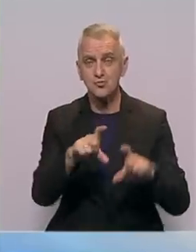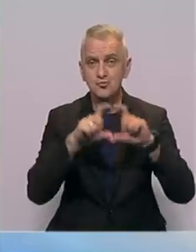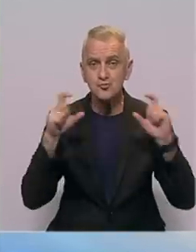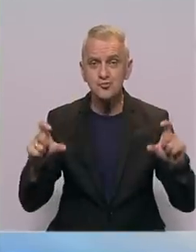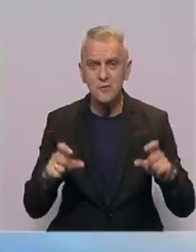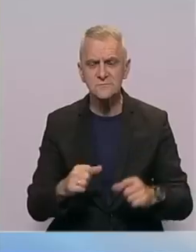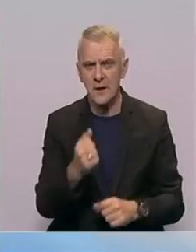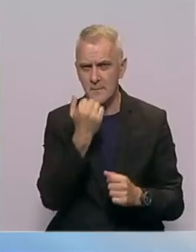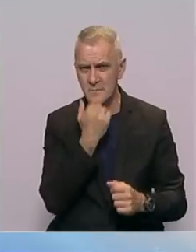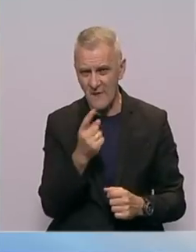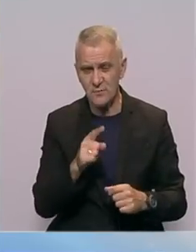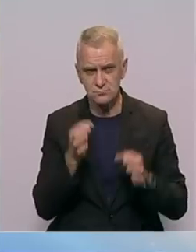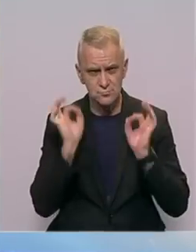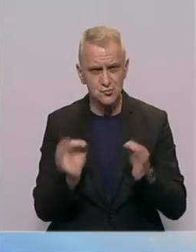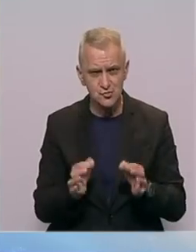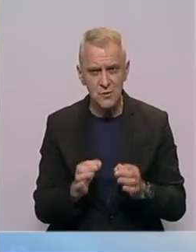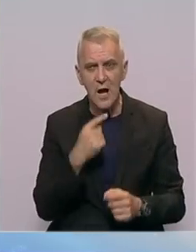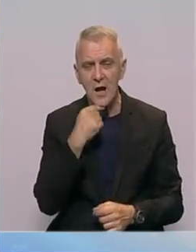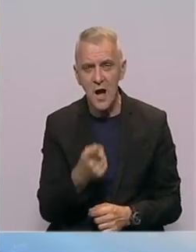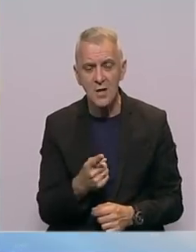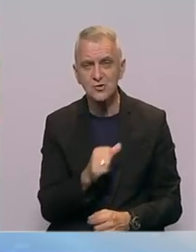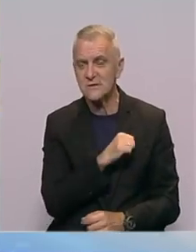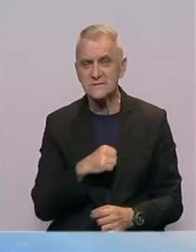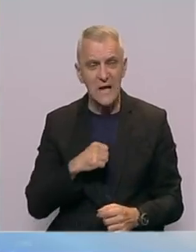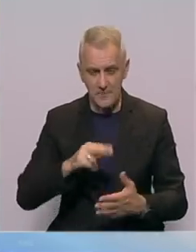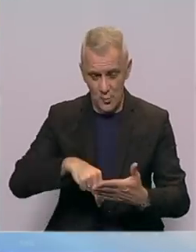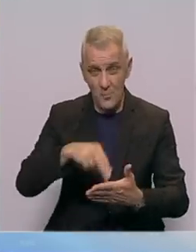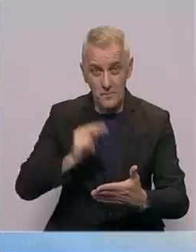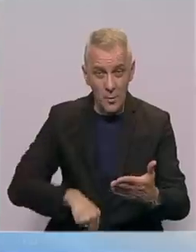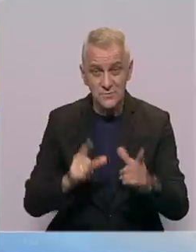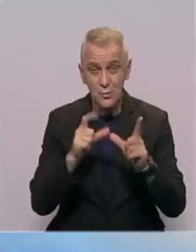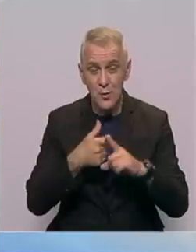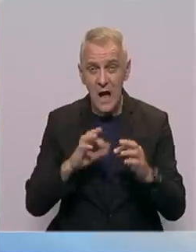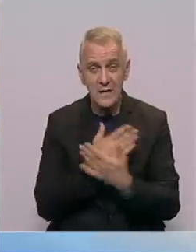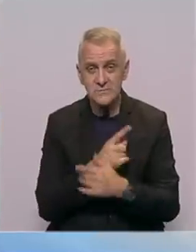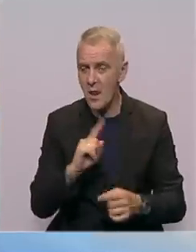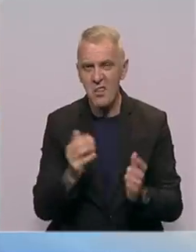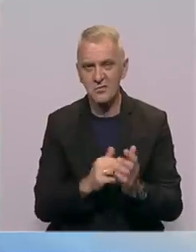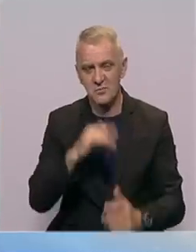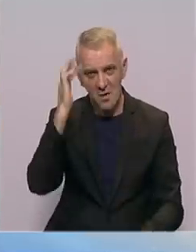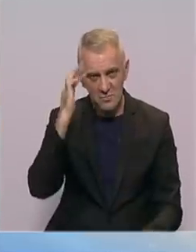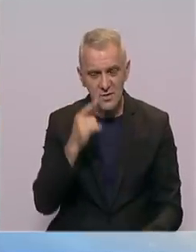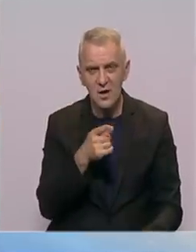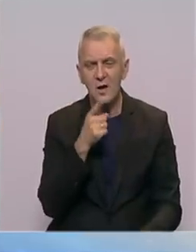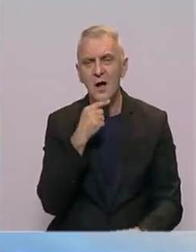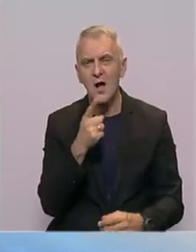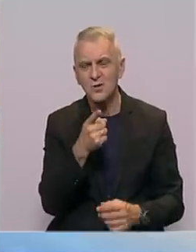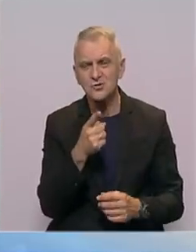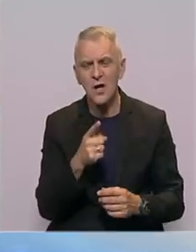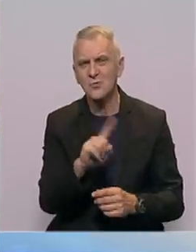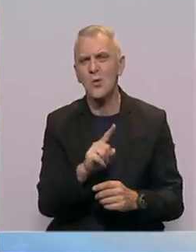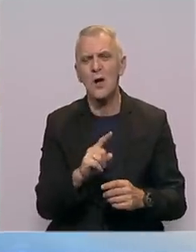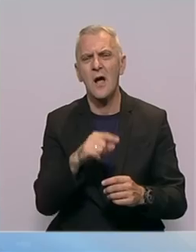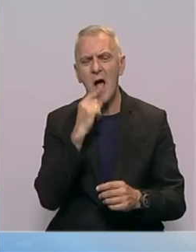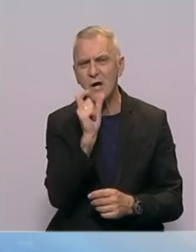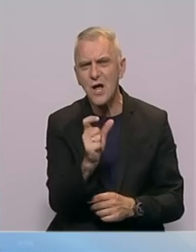Pravni stručnjak Vlado Adamović kaže da sam čim potpisivanja ukaza ne treba zabrinjavati jer je, dode, isključivo riječ o